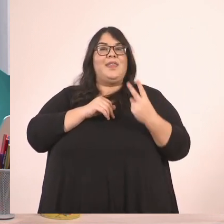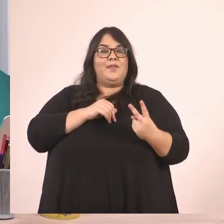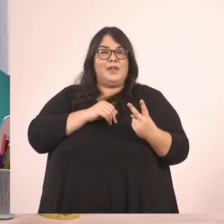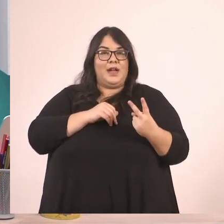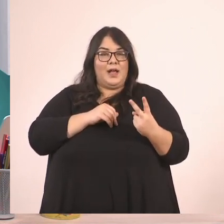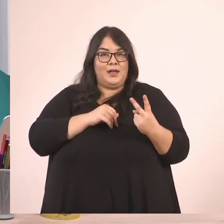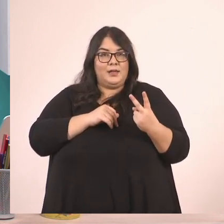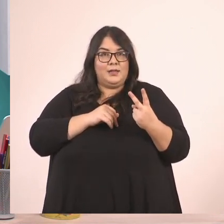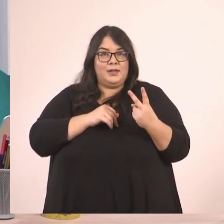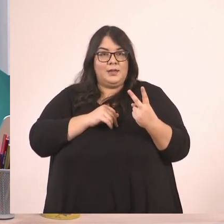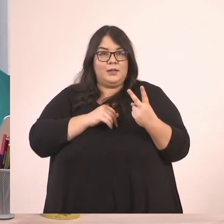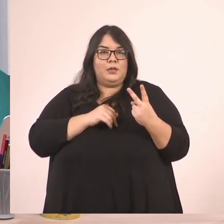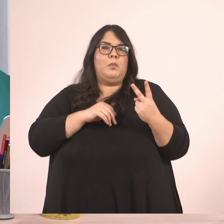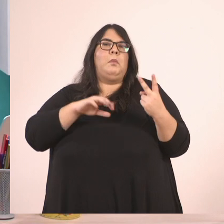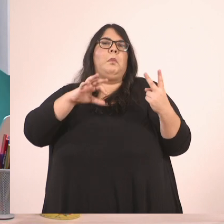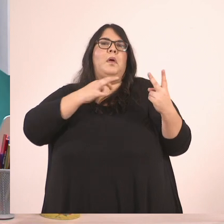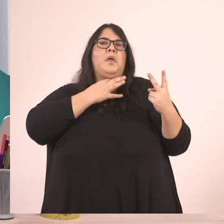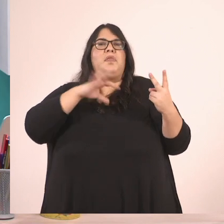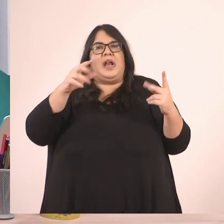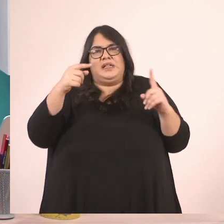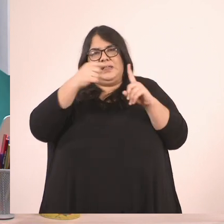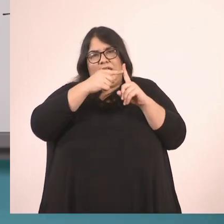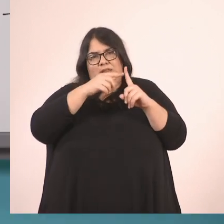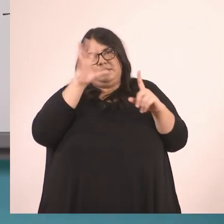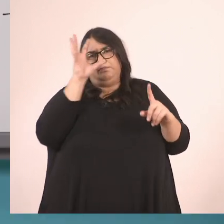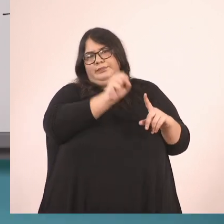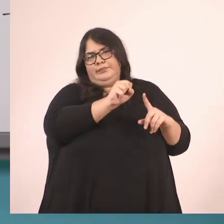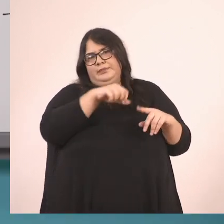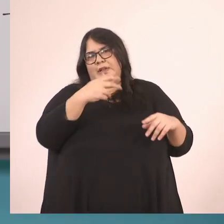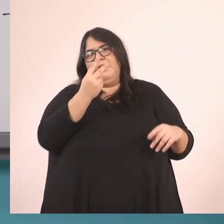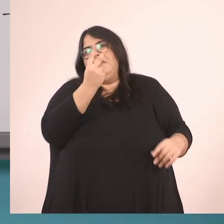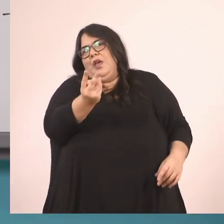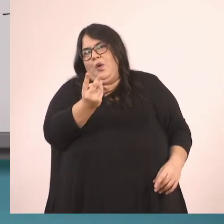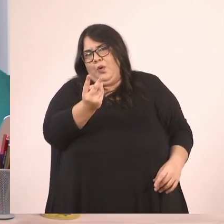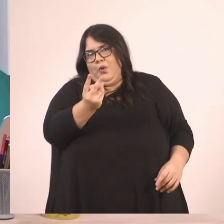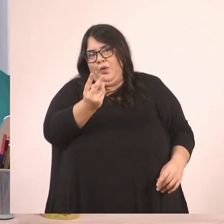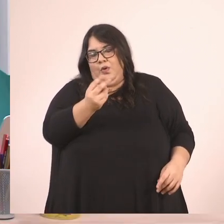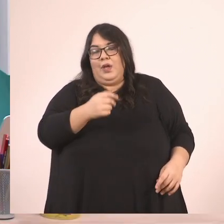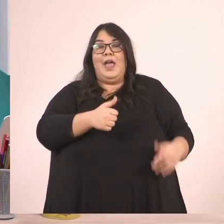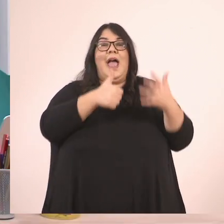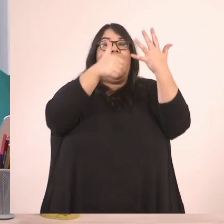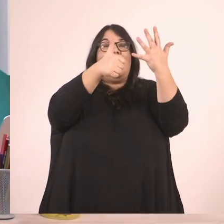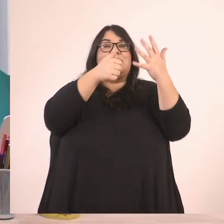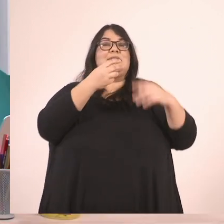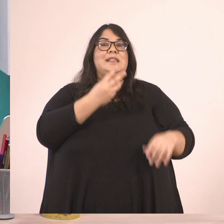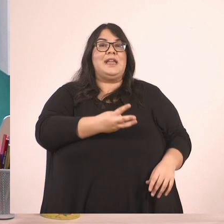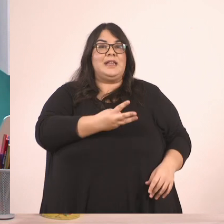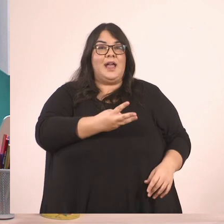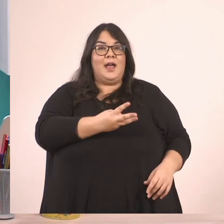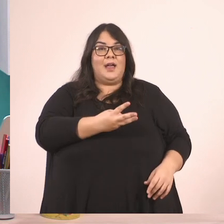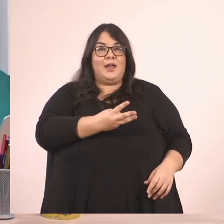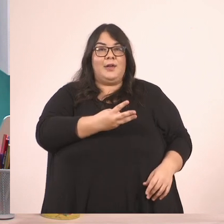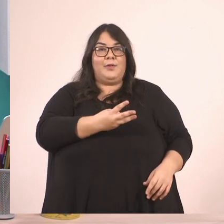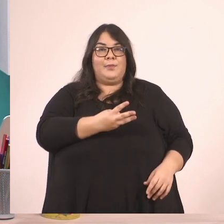δεν χρειάζει να κάνουμε τη διαίρεση είναι ίσο με το 2 Το 6 τρίτα